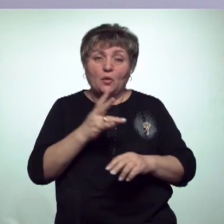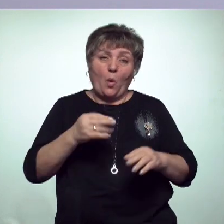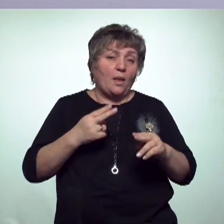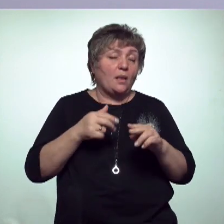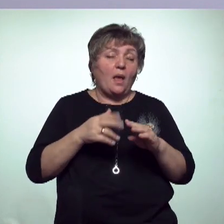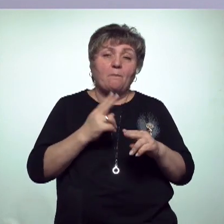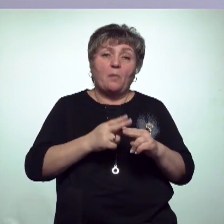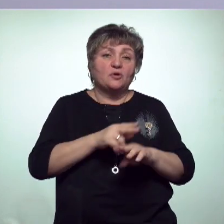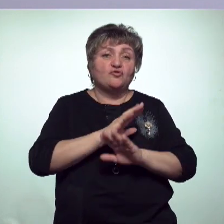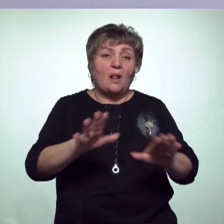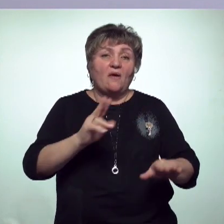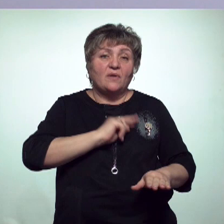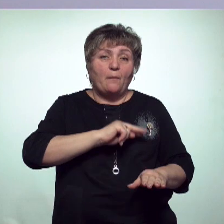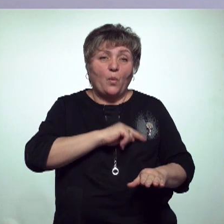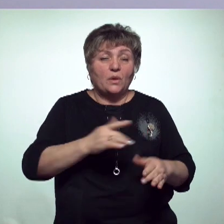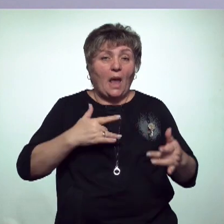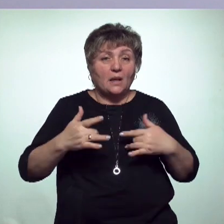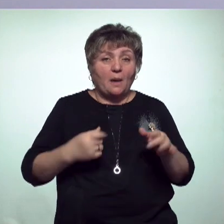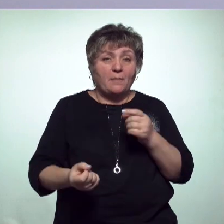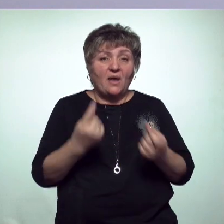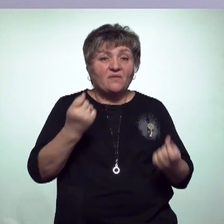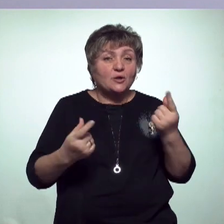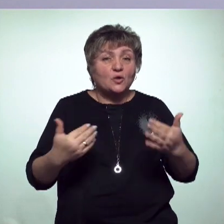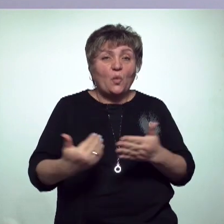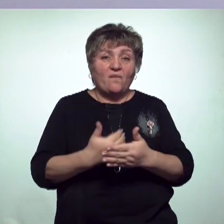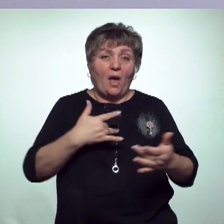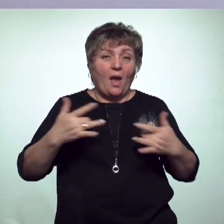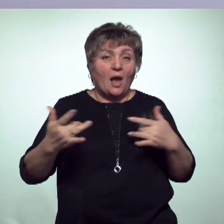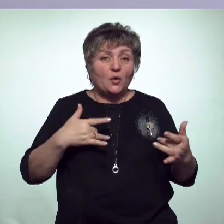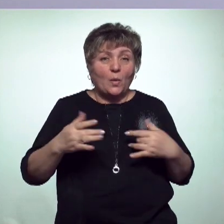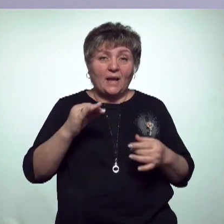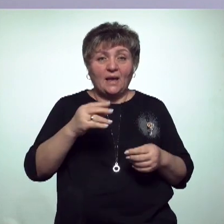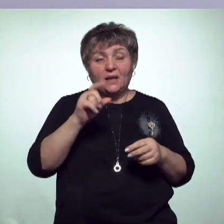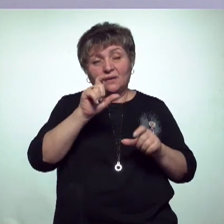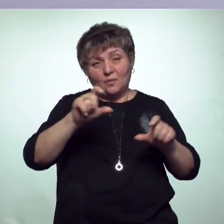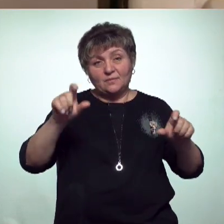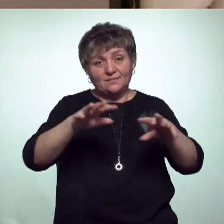над репертуаром. А еще в театре за этот год появились и новые актеры, и новые зрители.